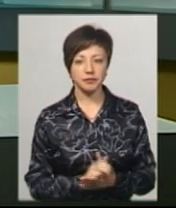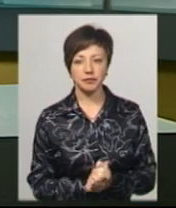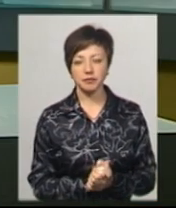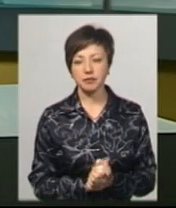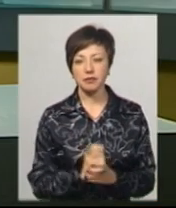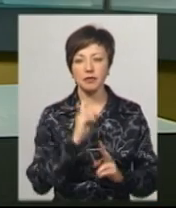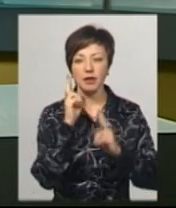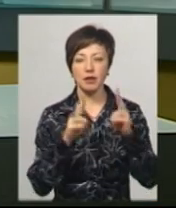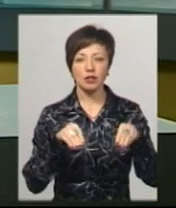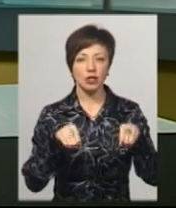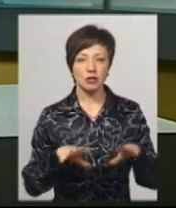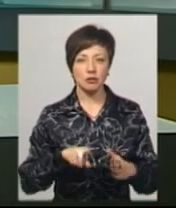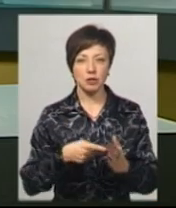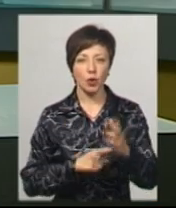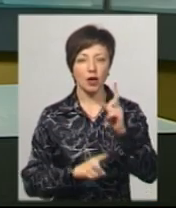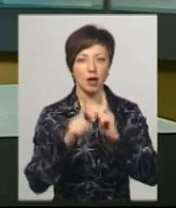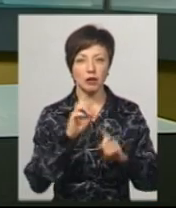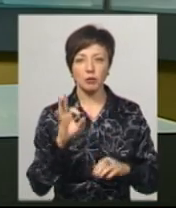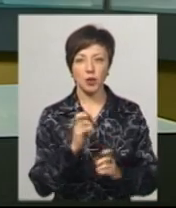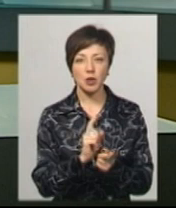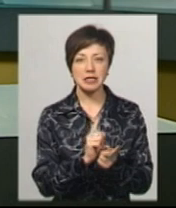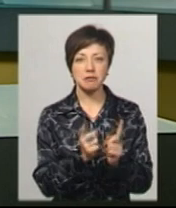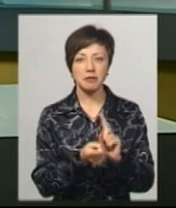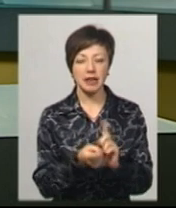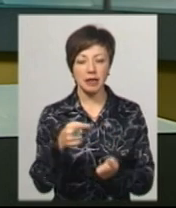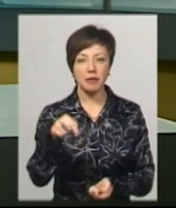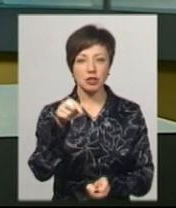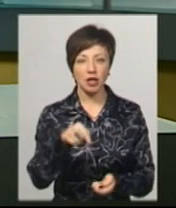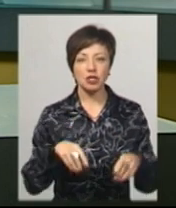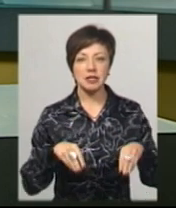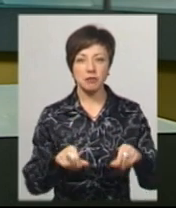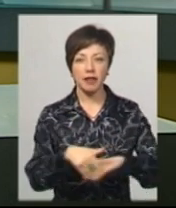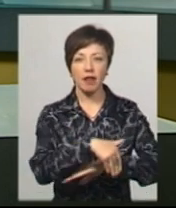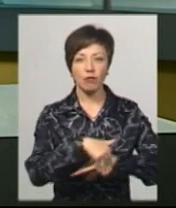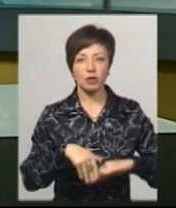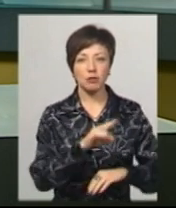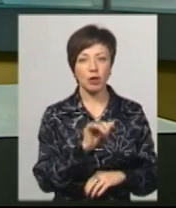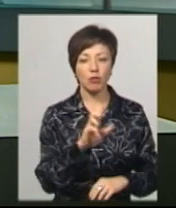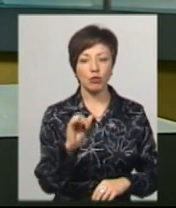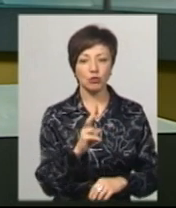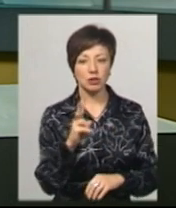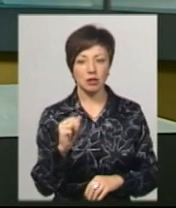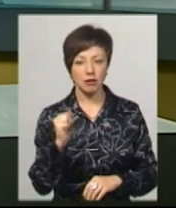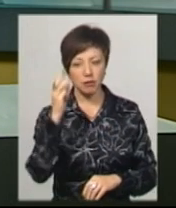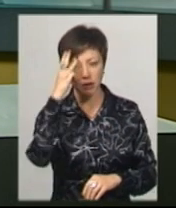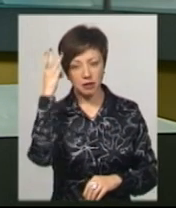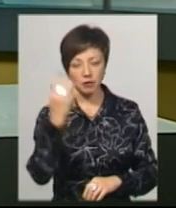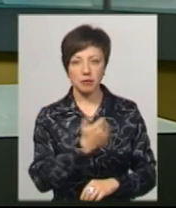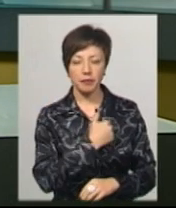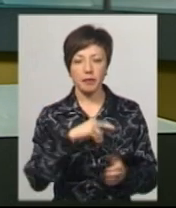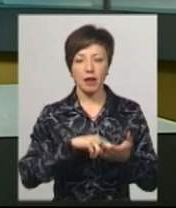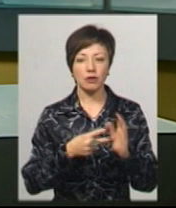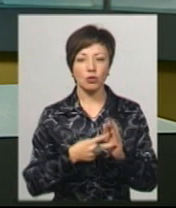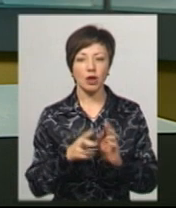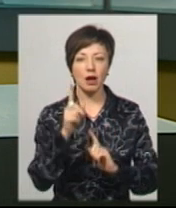Оскаржувати рішення Хмельницької міської ради щодо змінниці львого призначення землі на вулиці Прибузькій, що в обласному центрі збирається Рада